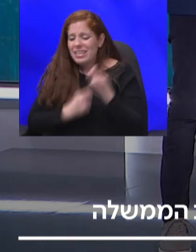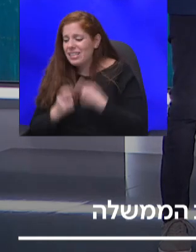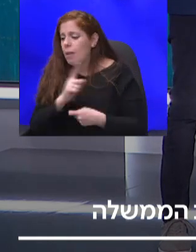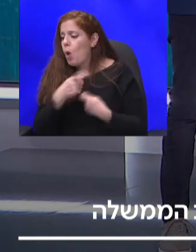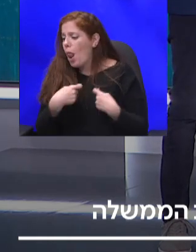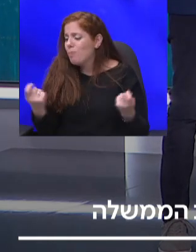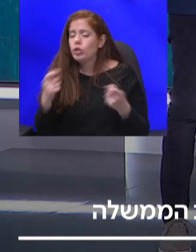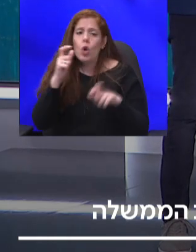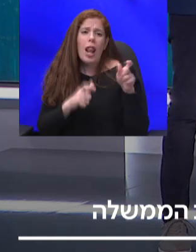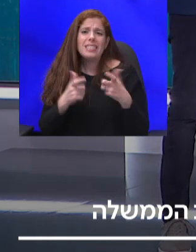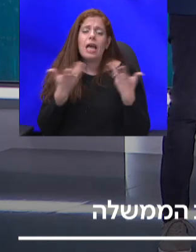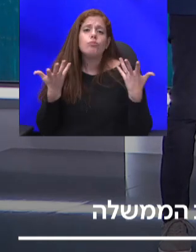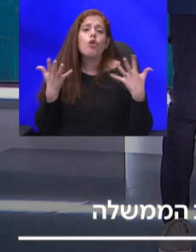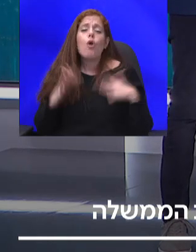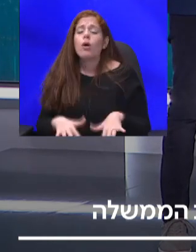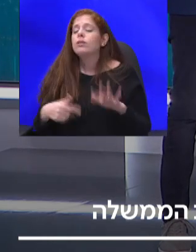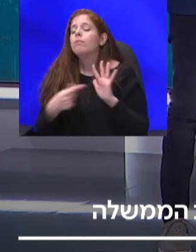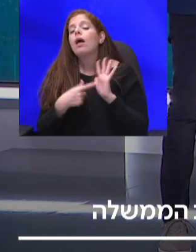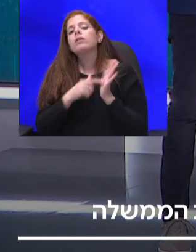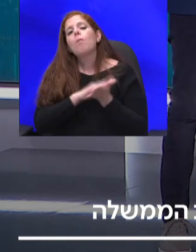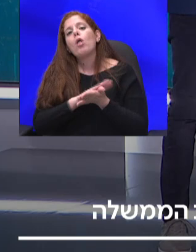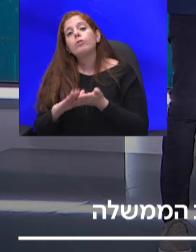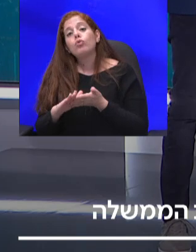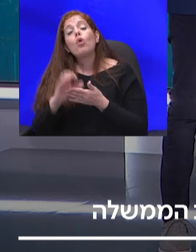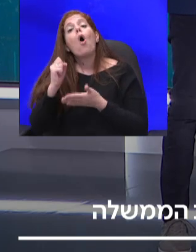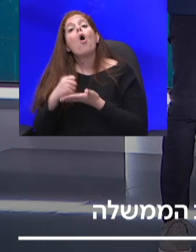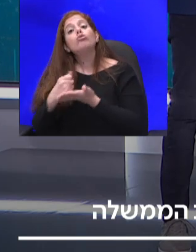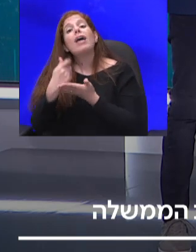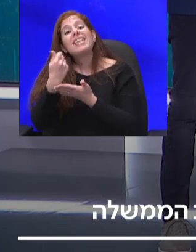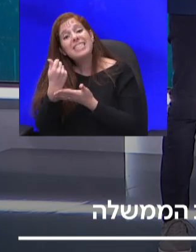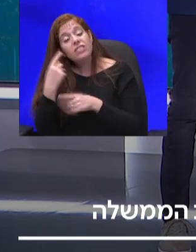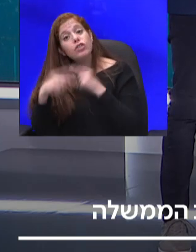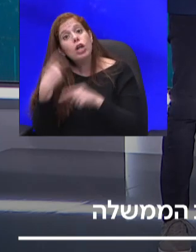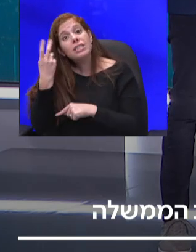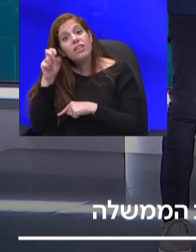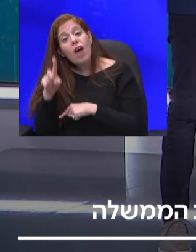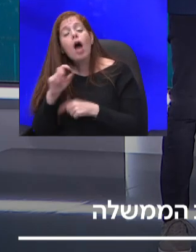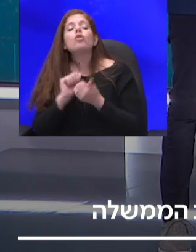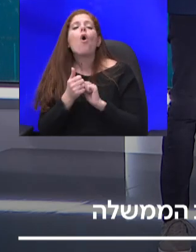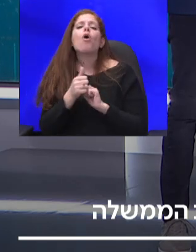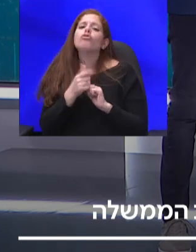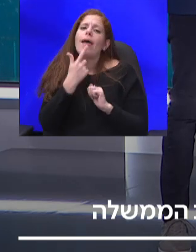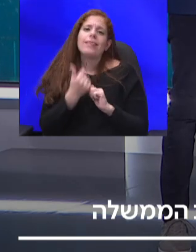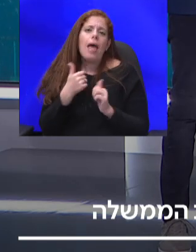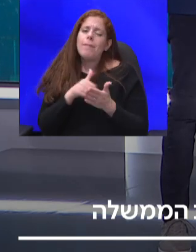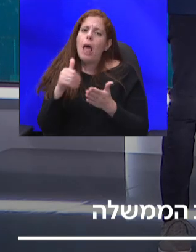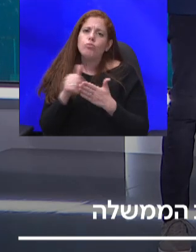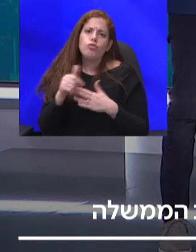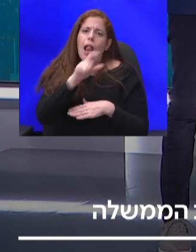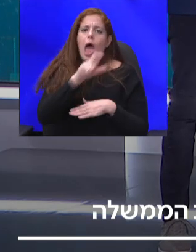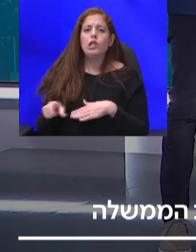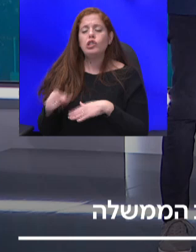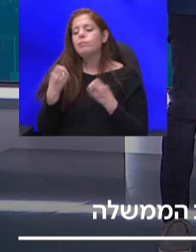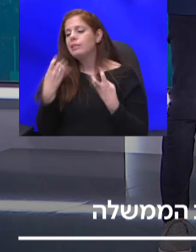המשוואה היא מאוד פשוטה או שיהיה תקציב לשנת 21 או שלא יהיה טעם להמשיך לאנשים באופן מלאכותי את הממשלה הזו כי